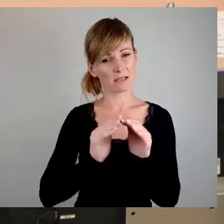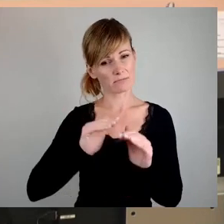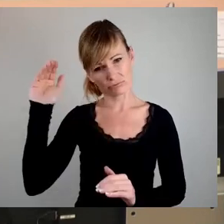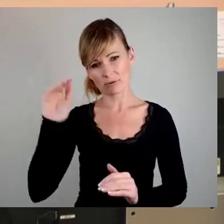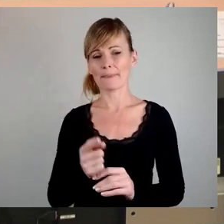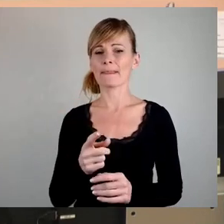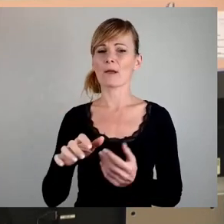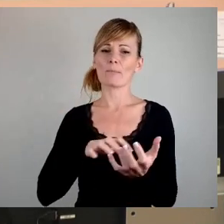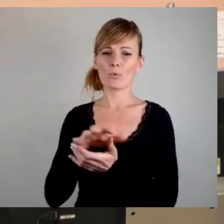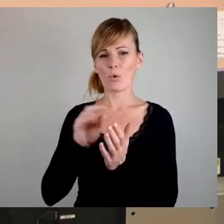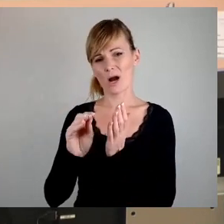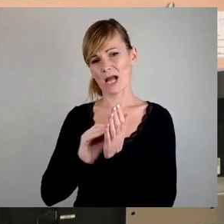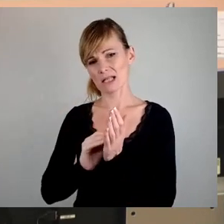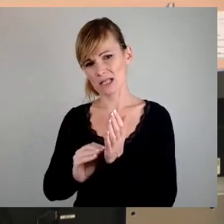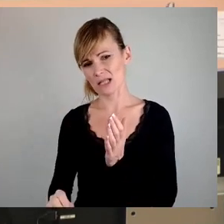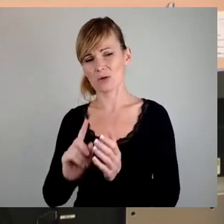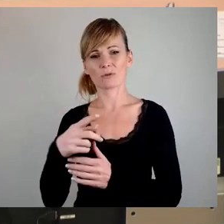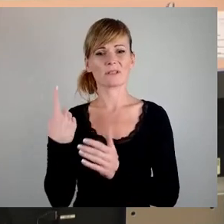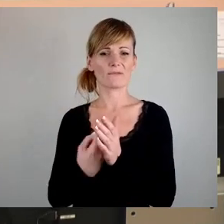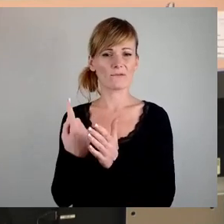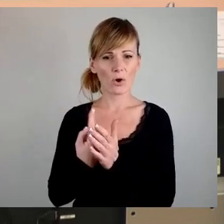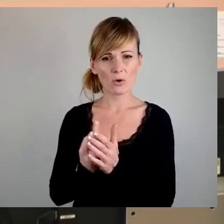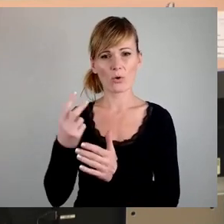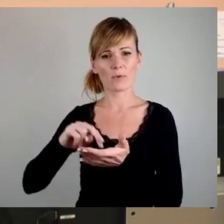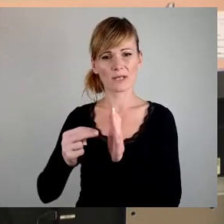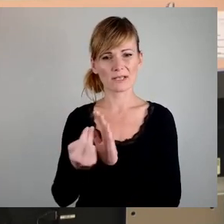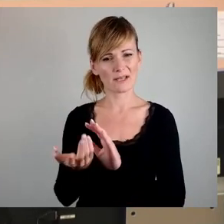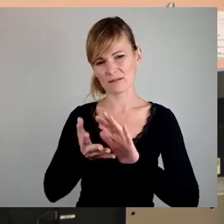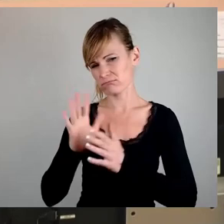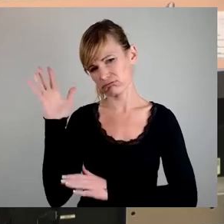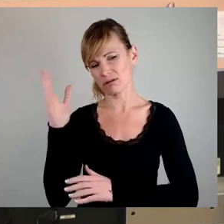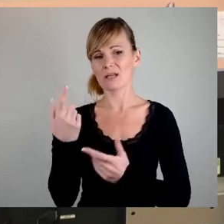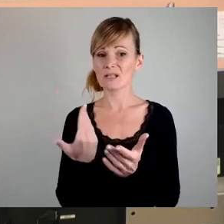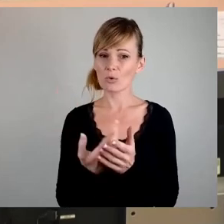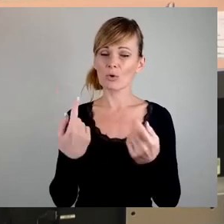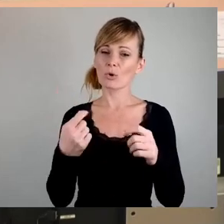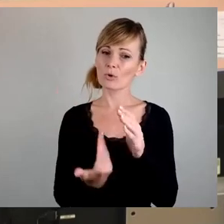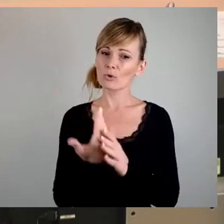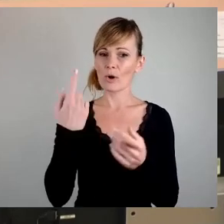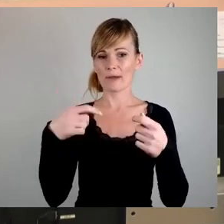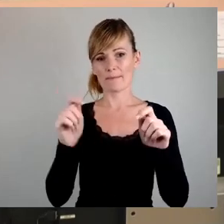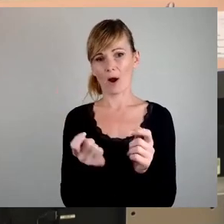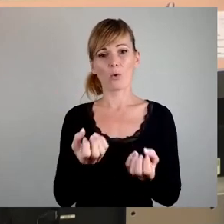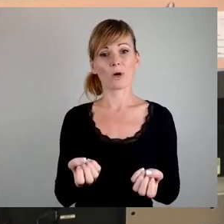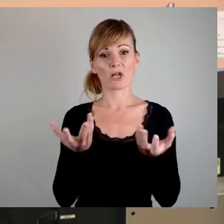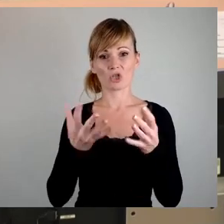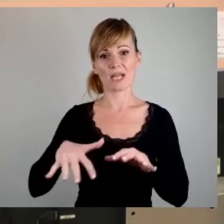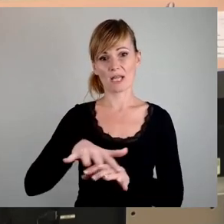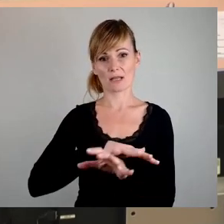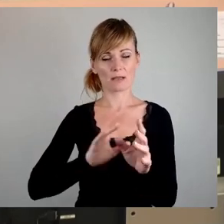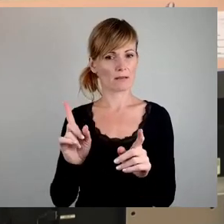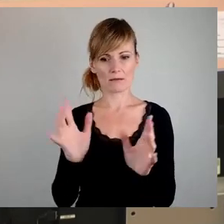realitätsfremde Forderungen seitens der Politik haben das Neubaugeschehen am Wohnungsmarkt insgesamt einbrechen lassen.